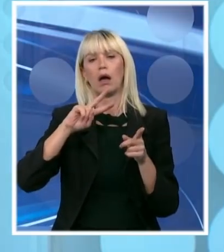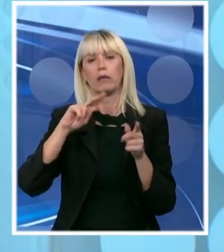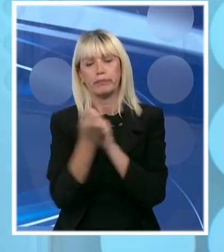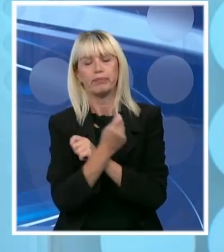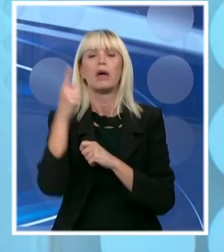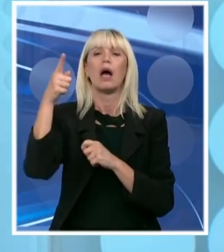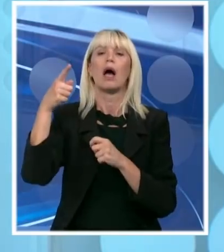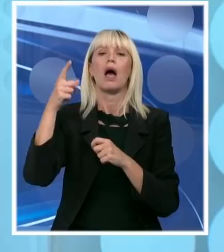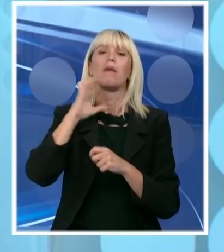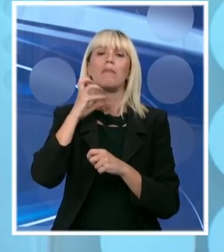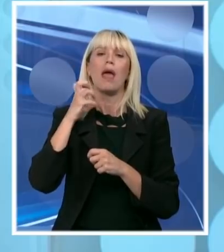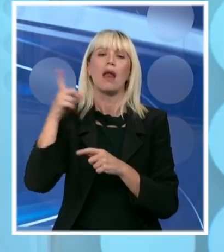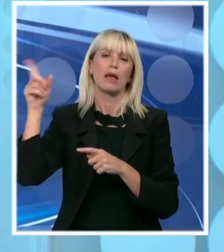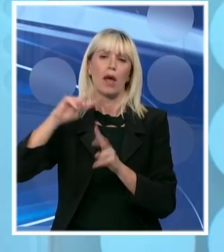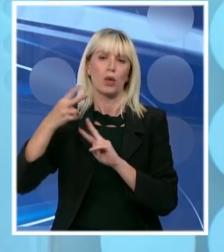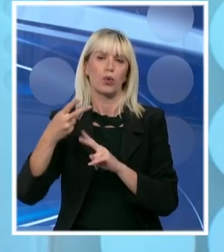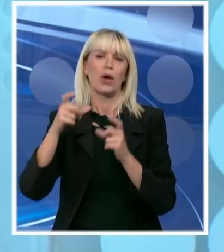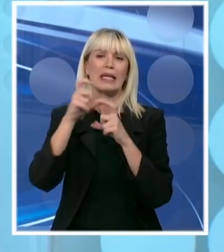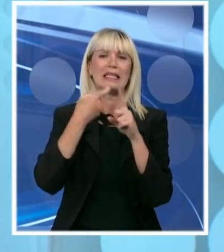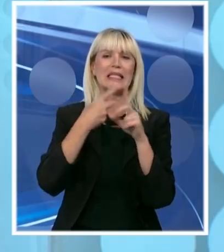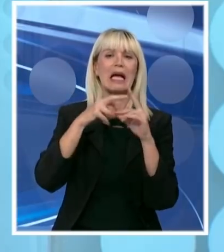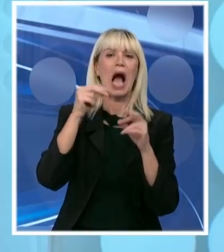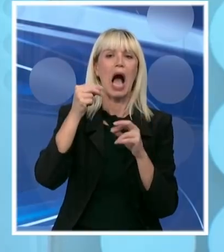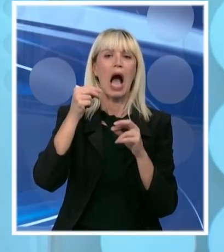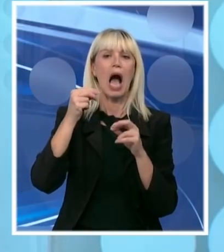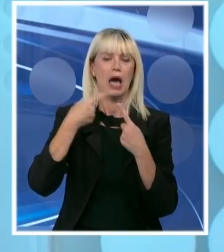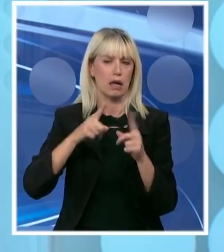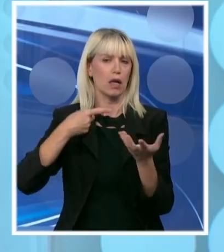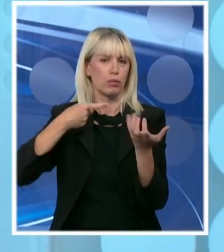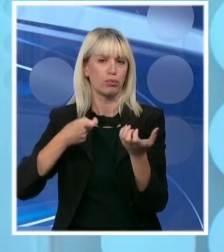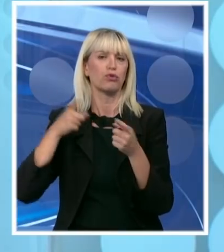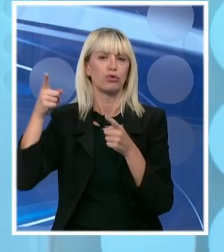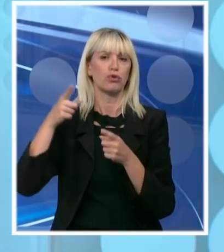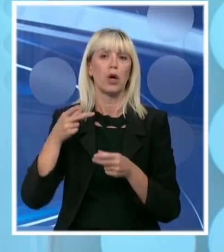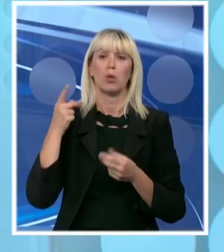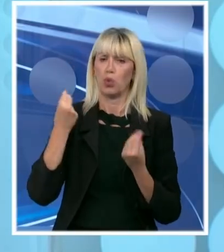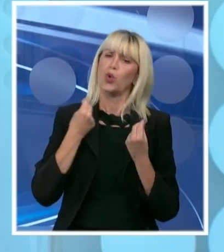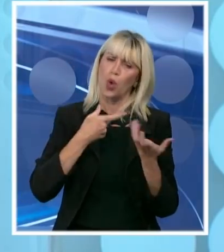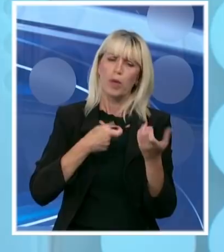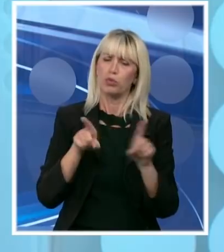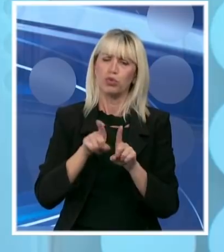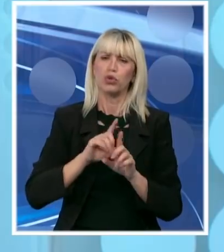Fantastična puška. To je bilo pre nekoliko godina kada je, mislim, Gašić bio ministar odbrane.